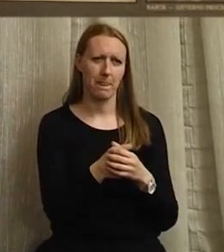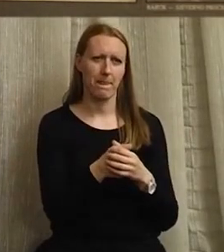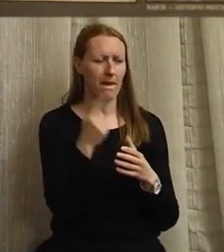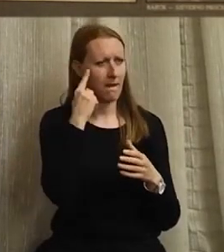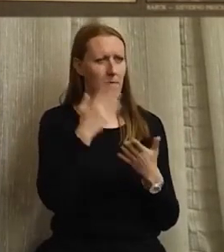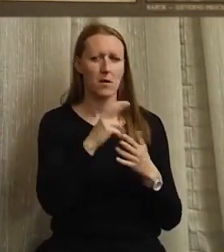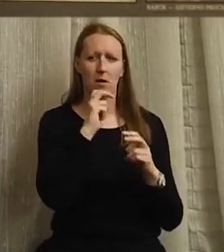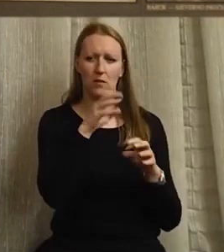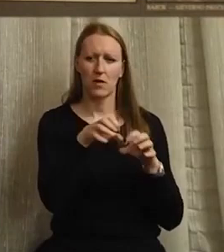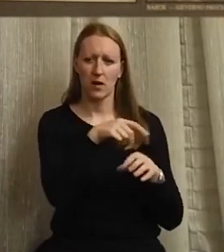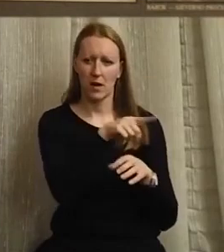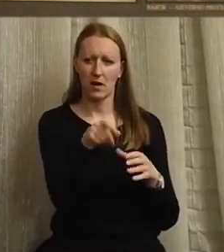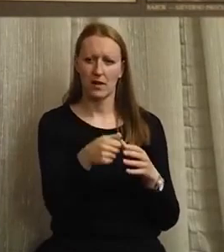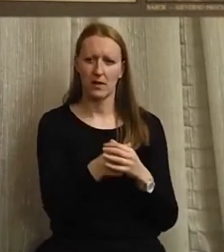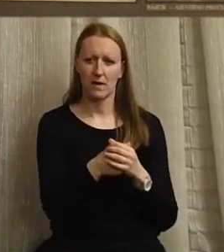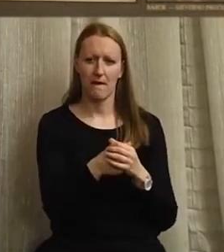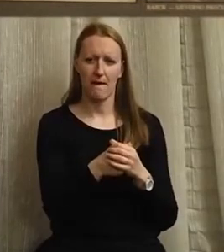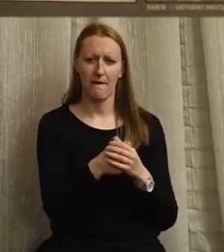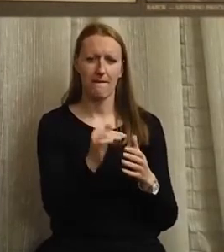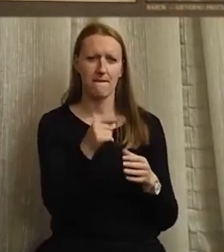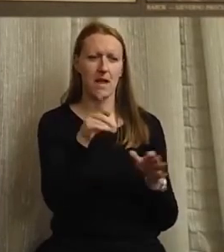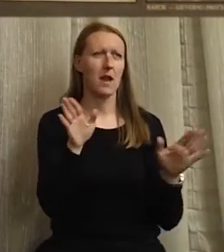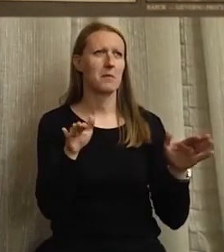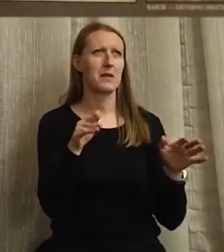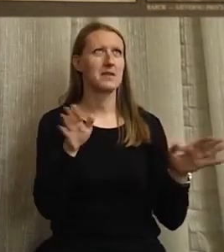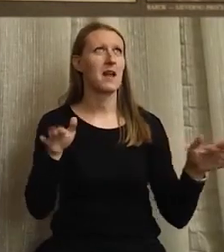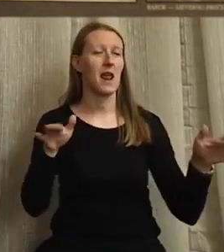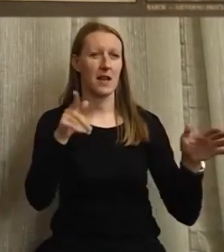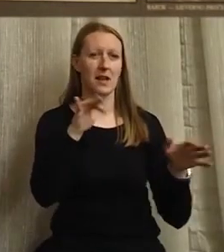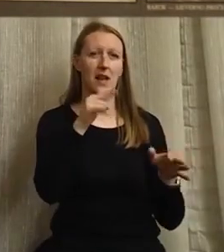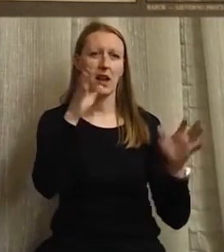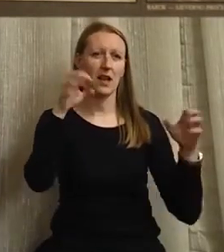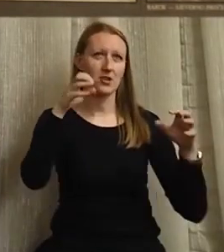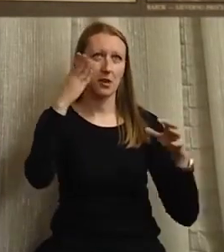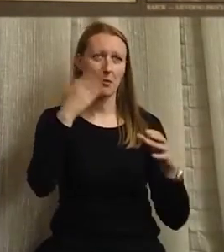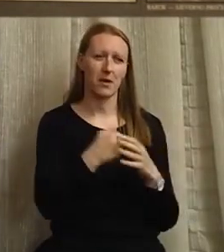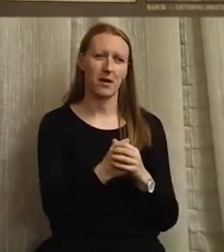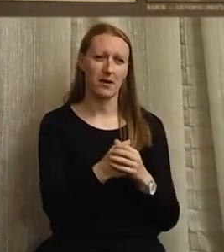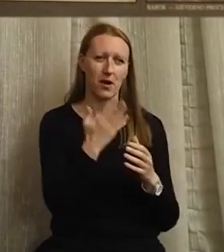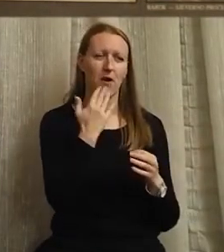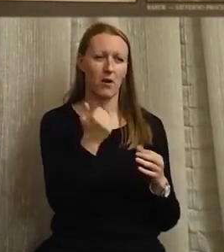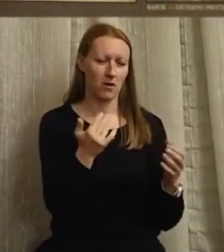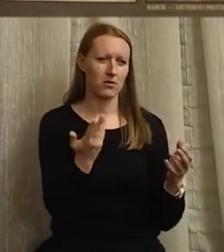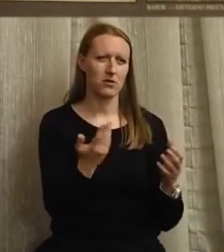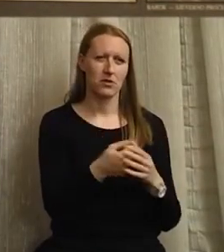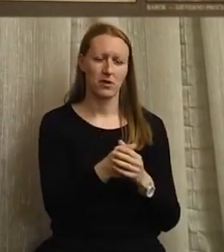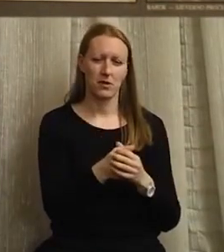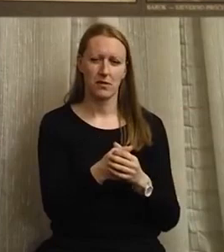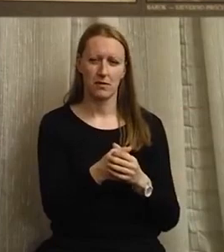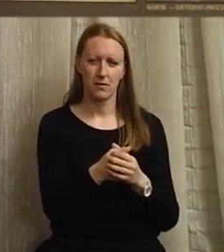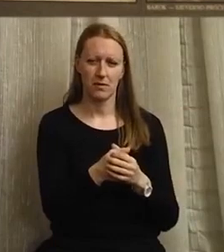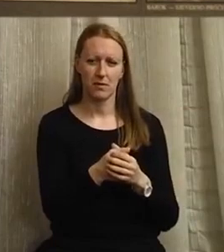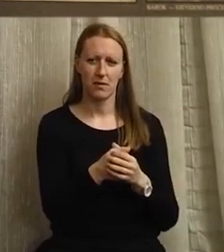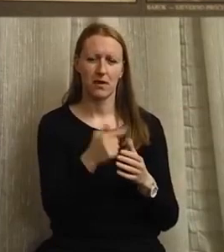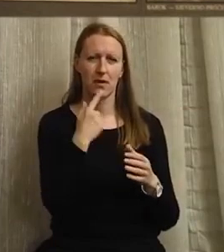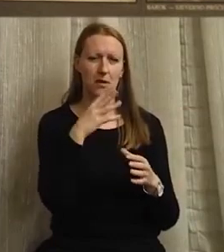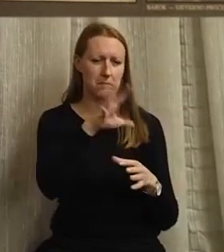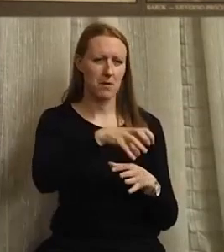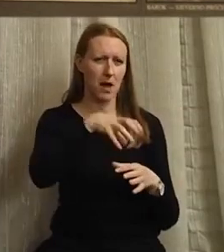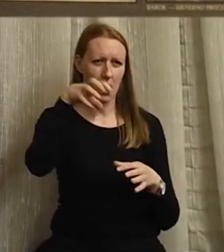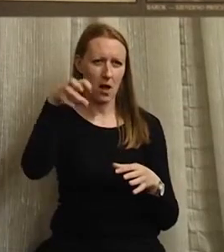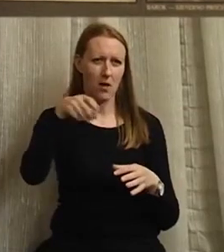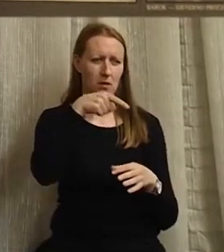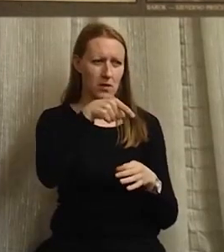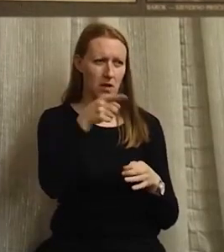Znate koji je bio odgovor djelatnika? Da li ptice lete? Da li kiša pada? Pa hoćemo. I pauk